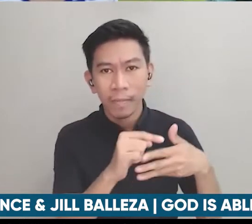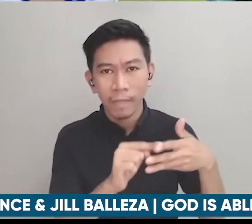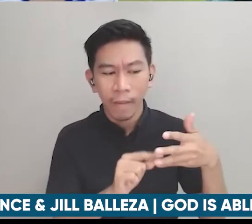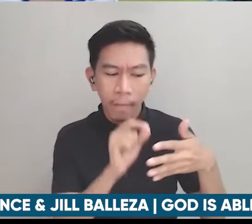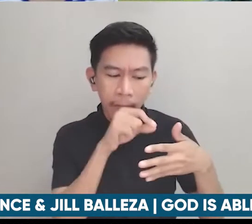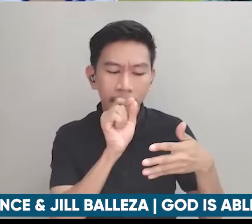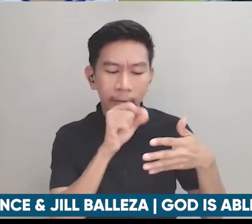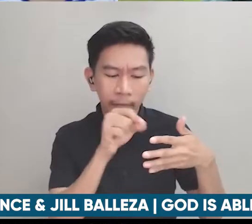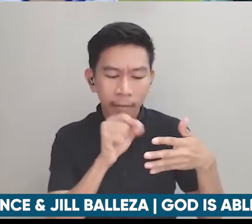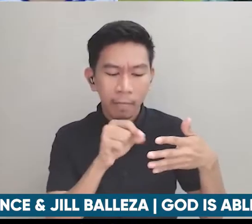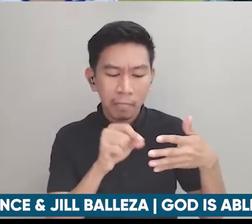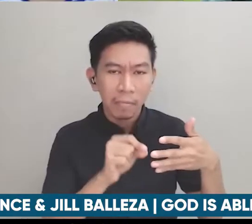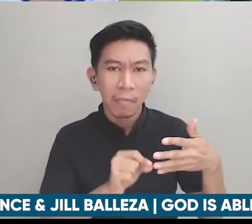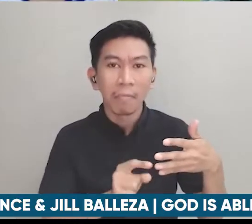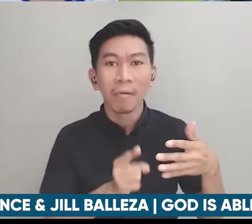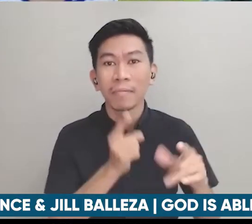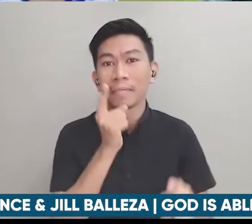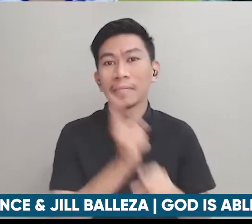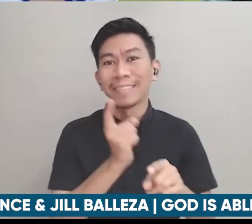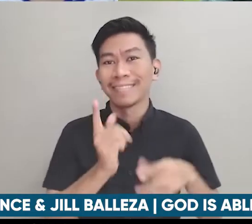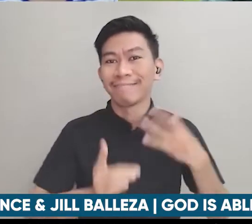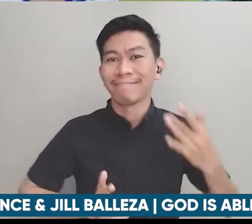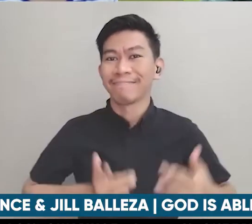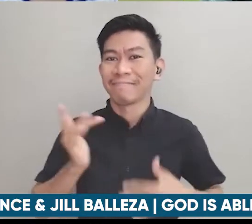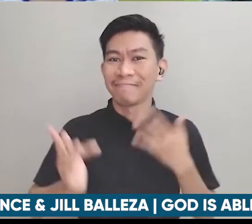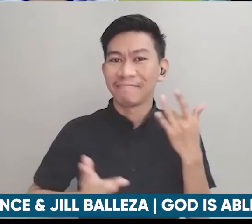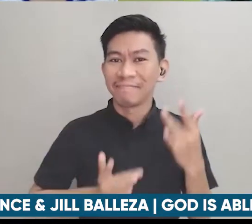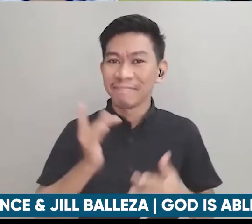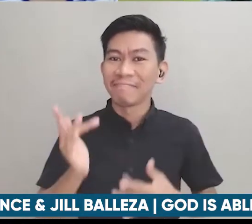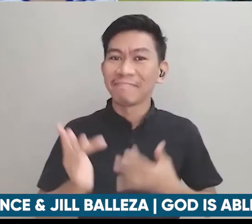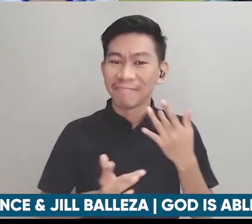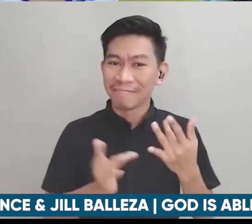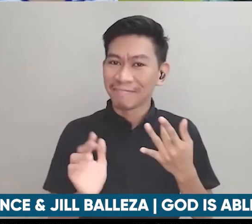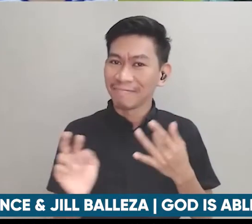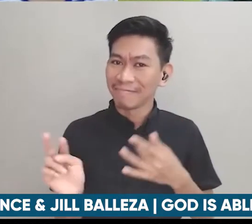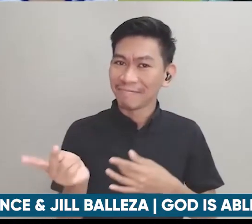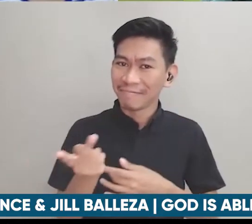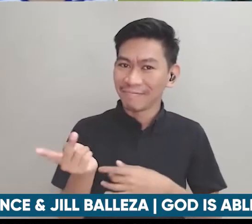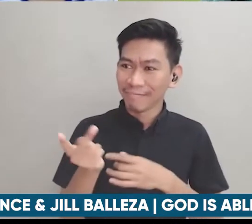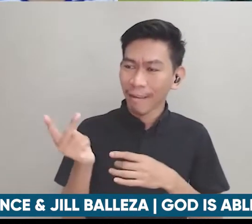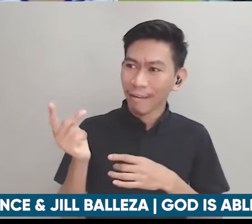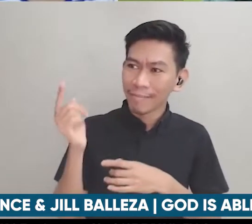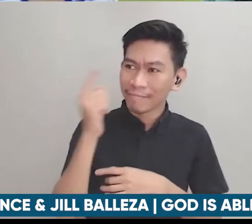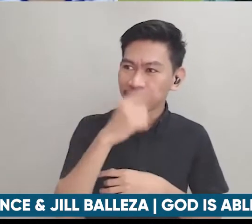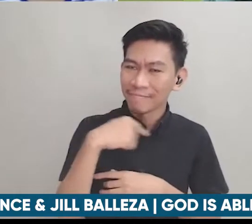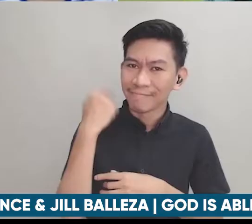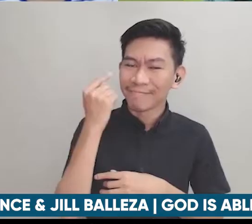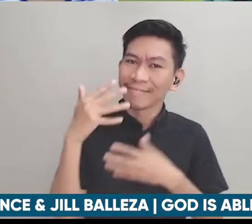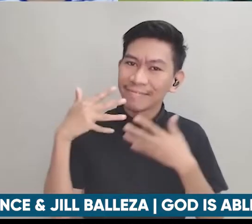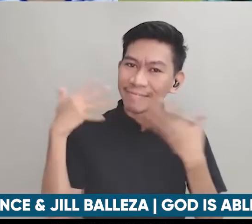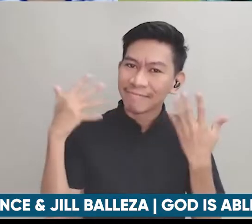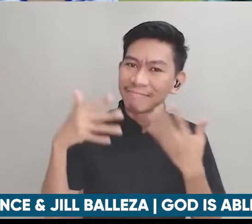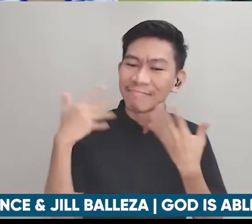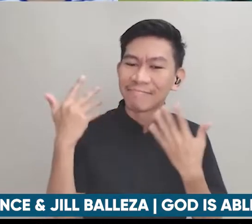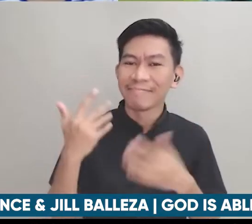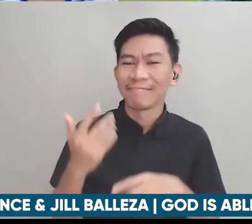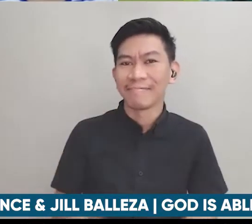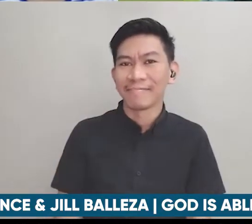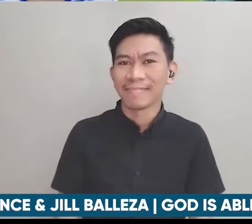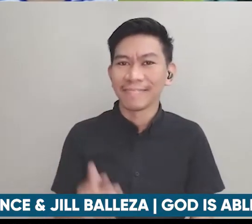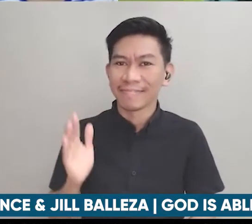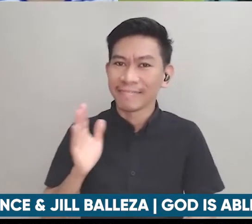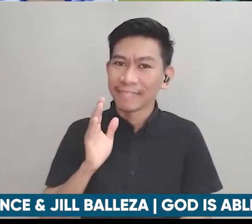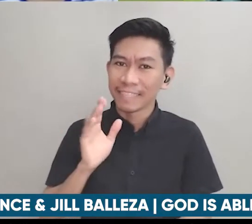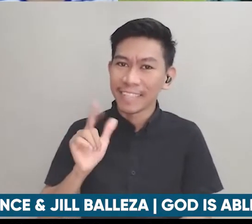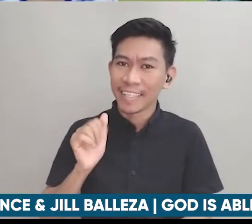nalalasap yung joy at yung excitement nakitang kita kay Lance at Jill yung humility ni Lance yung excitement ni Jill at